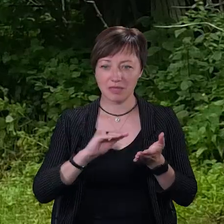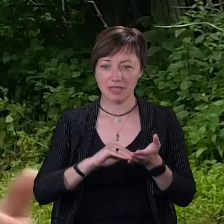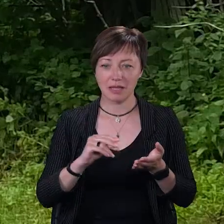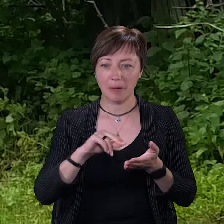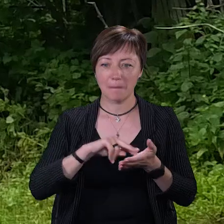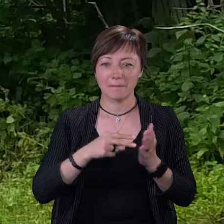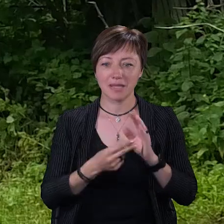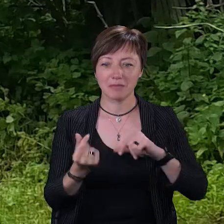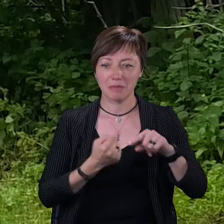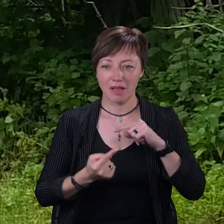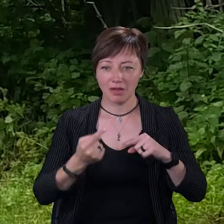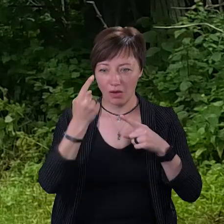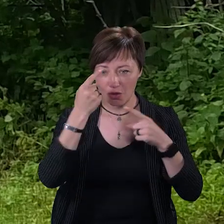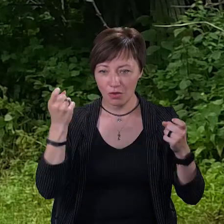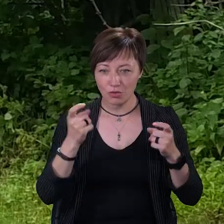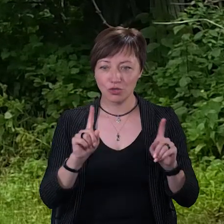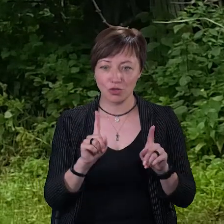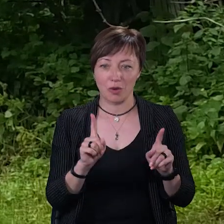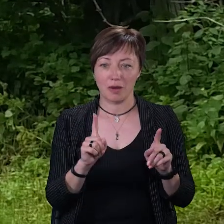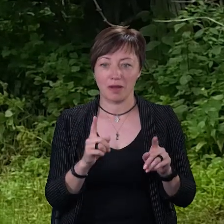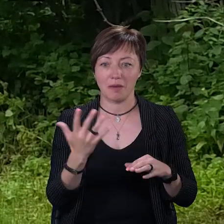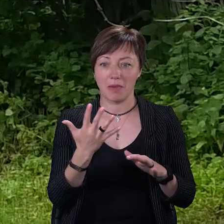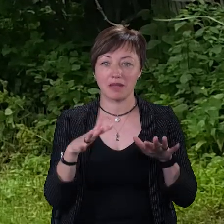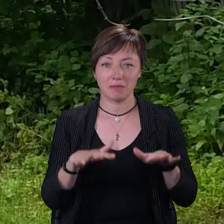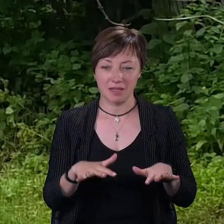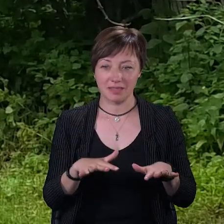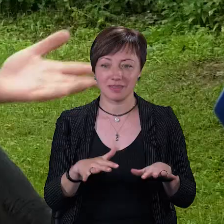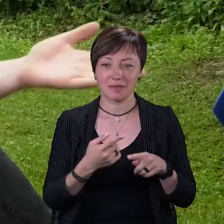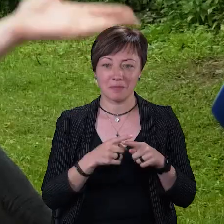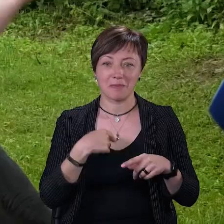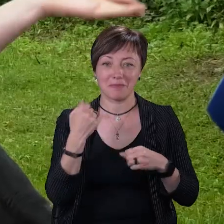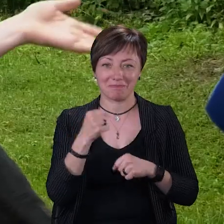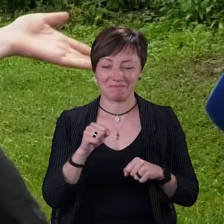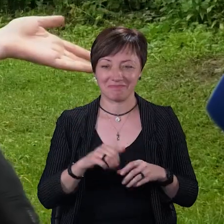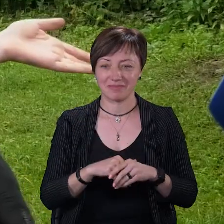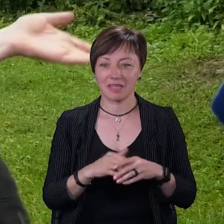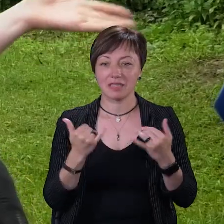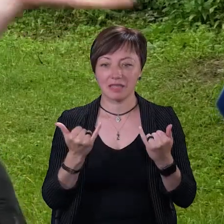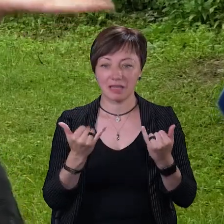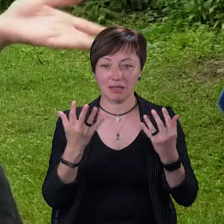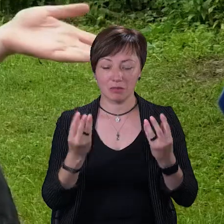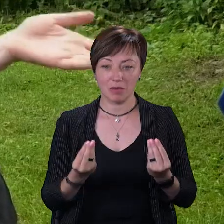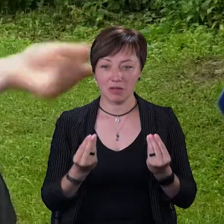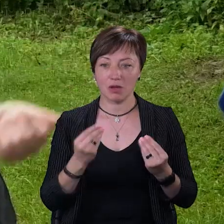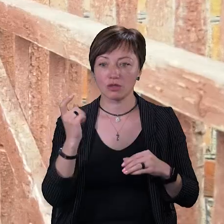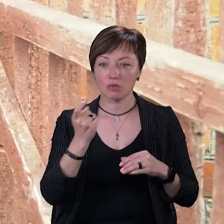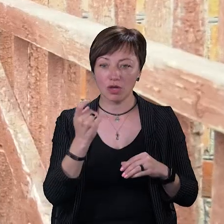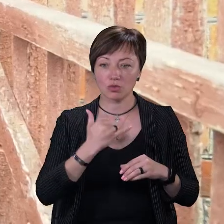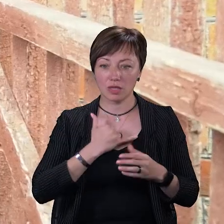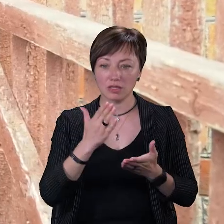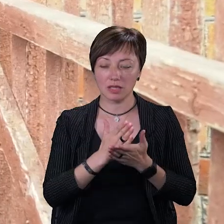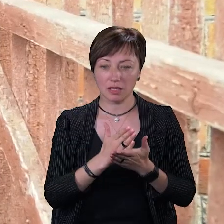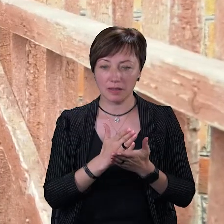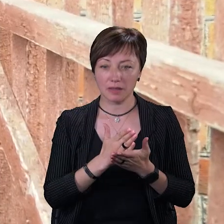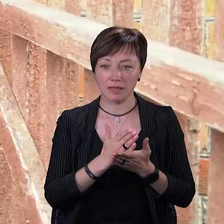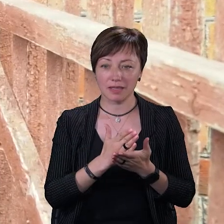І тут оголошують, що п'яте місце Нагребельна Людмила. В нас на даний момент, оце господарство, що в зараз є,